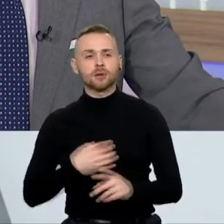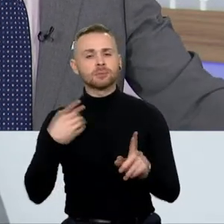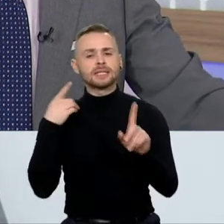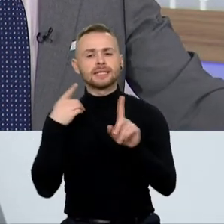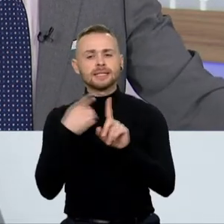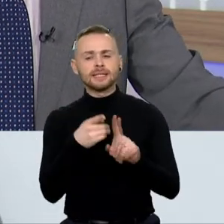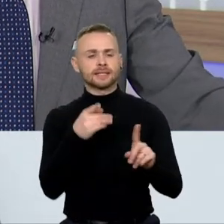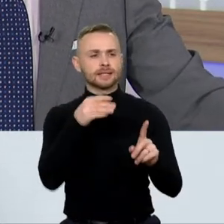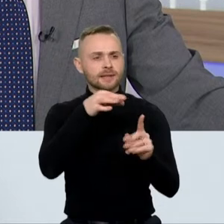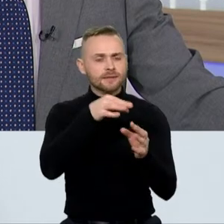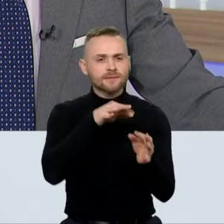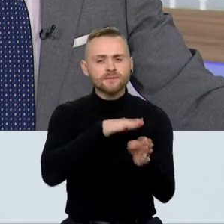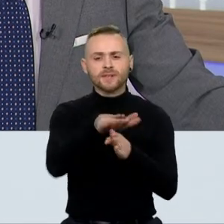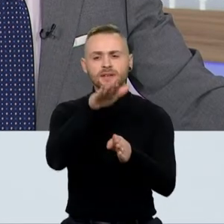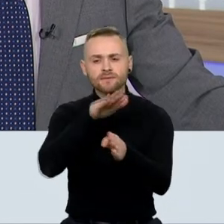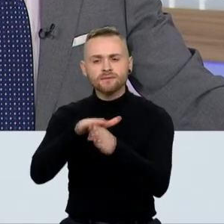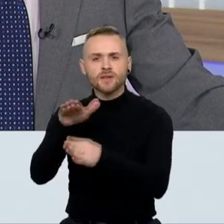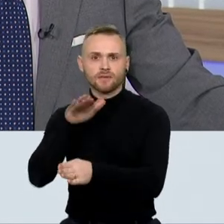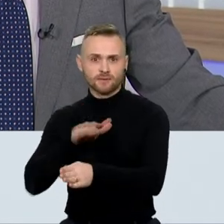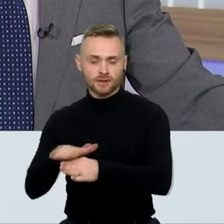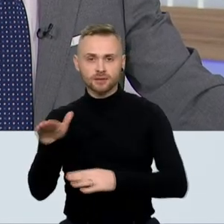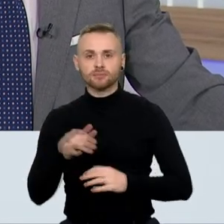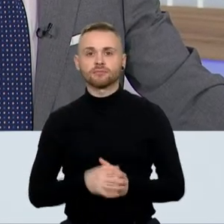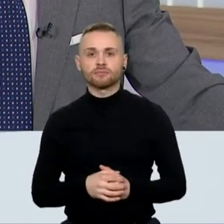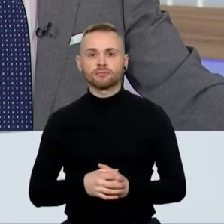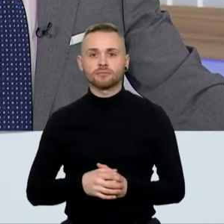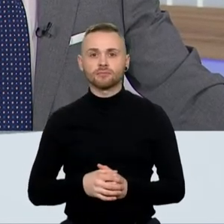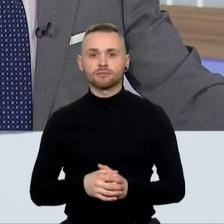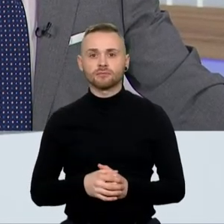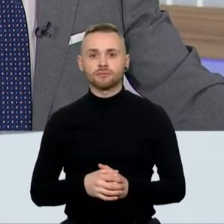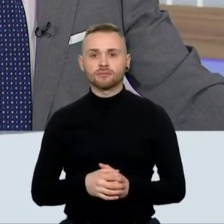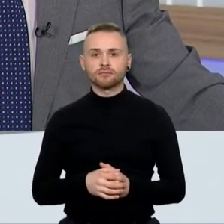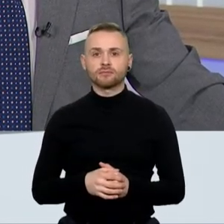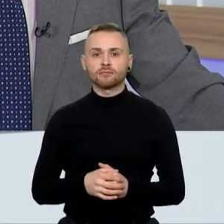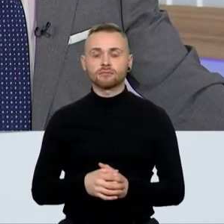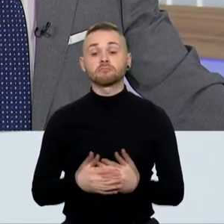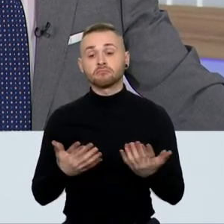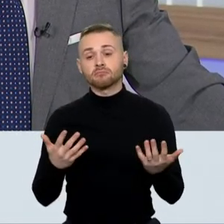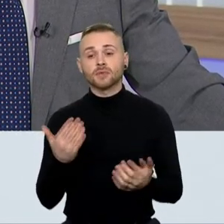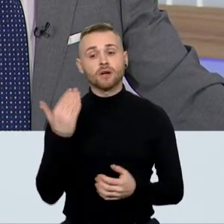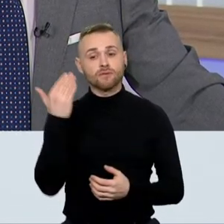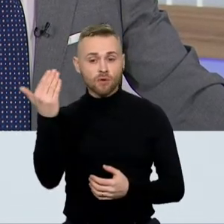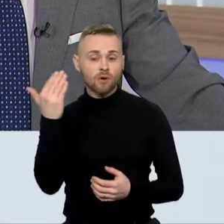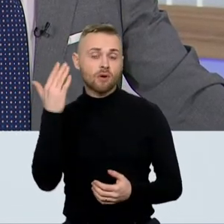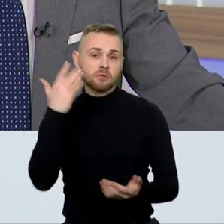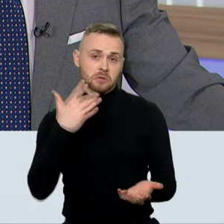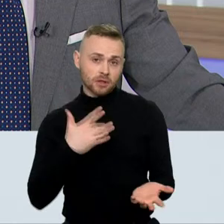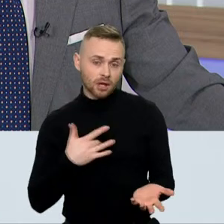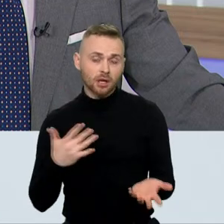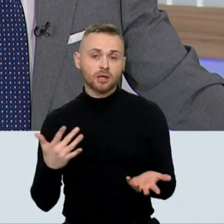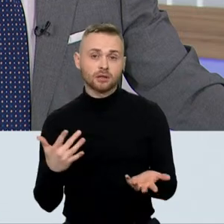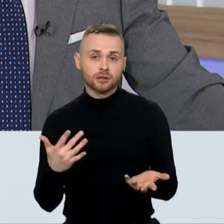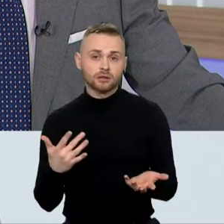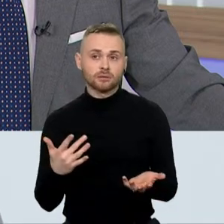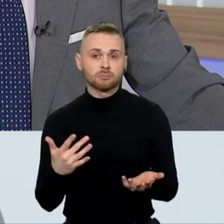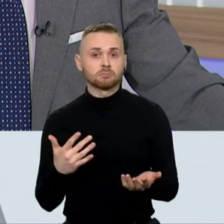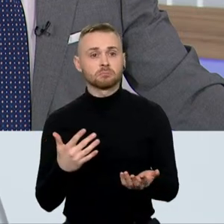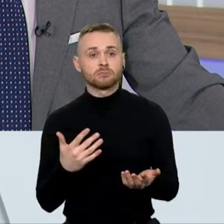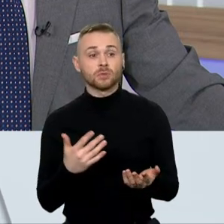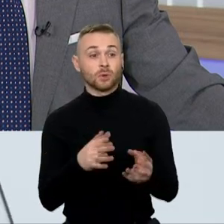būtent tokia personalija, tai tie sprendimai daromi. Tai čia kaip tik galbūt išėjus